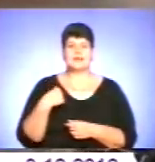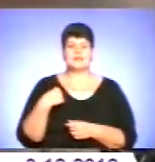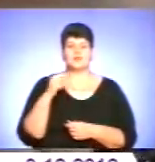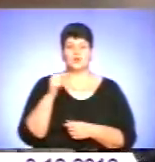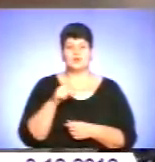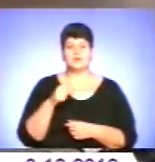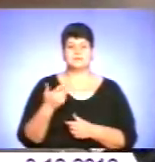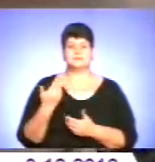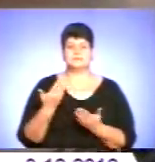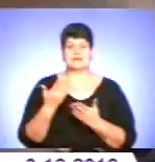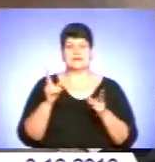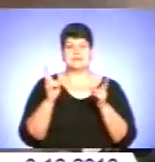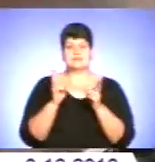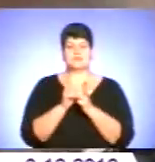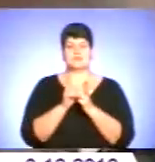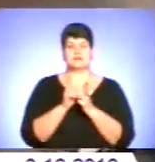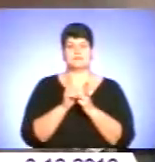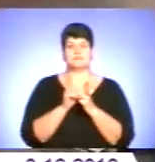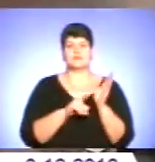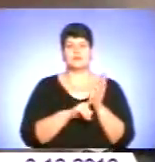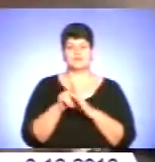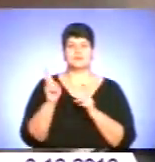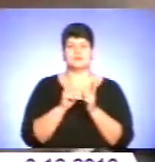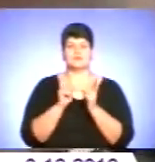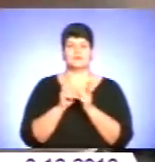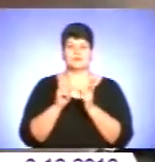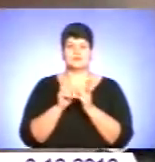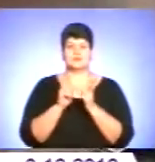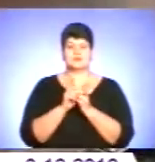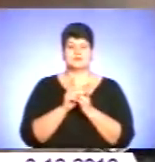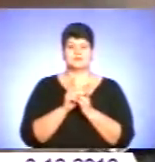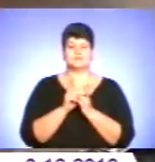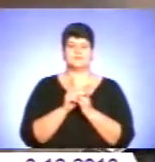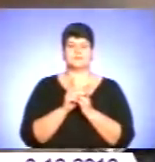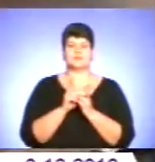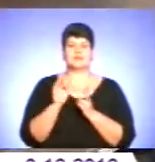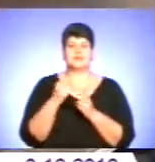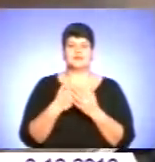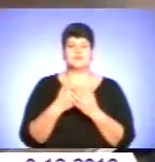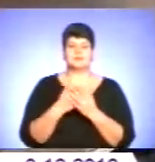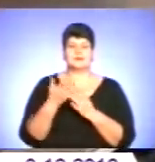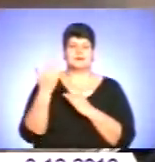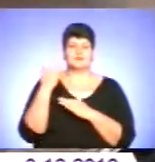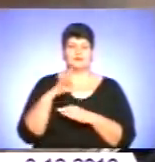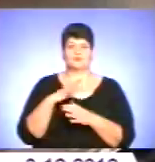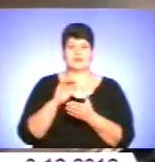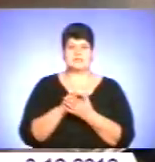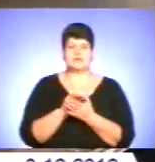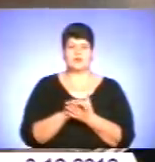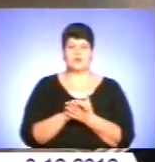якось зустрілися і почали зустрічатися. Так ніби ми давно були знайомі.